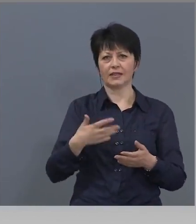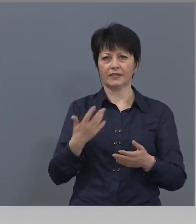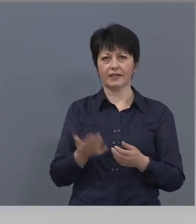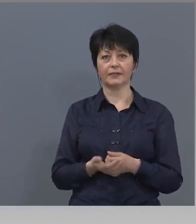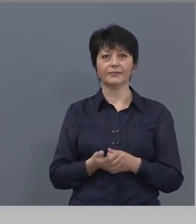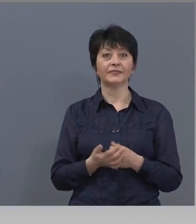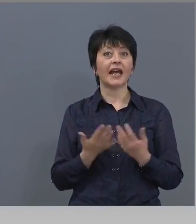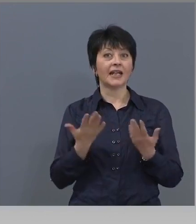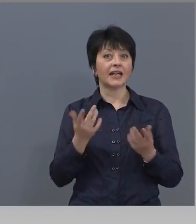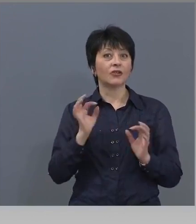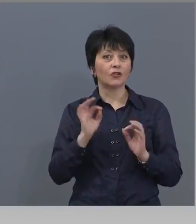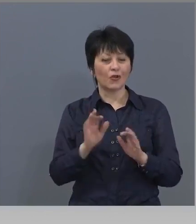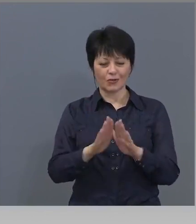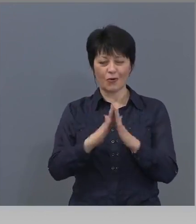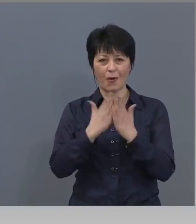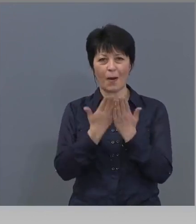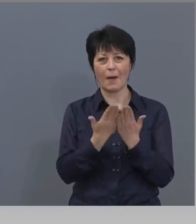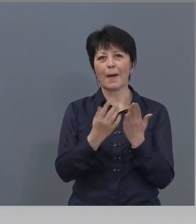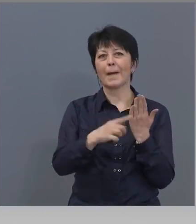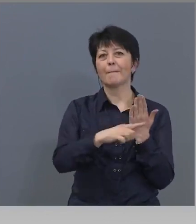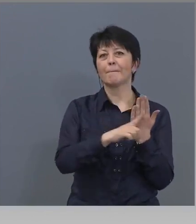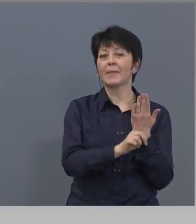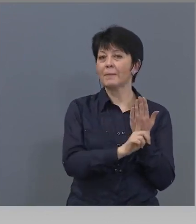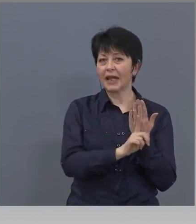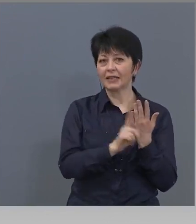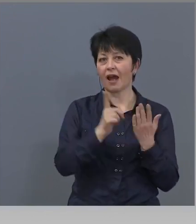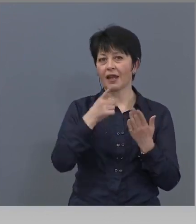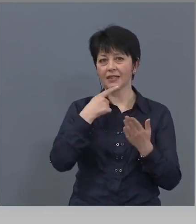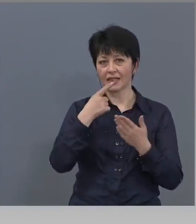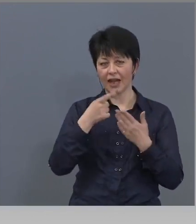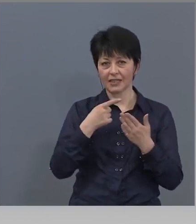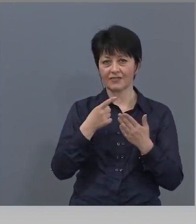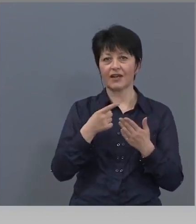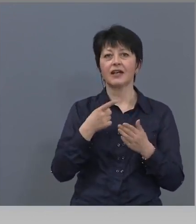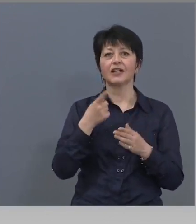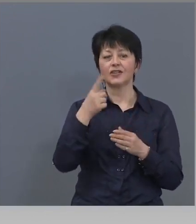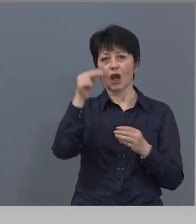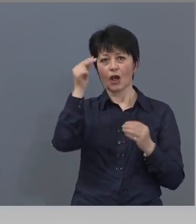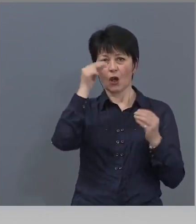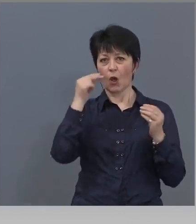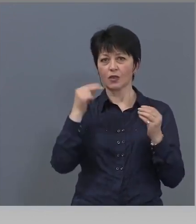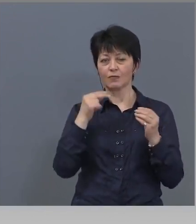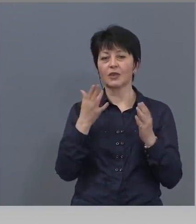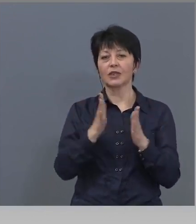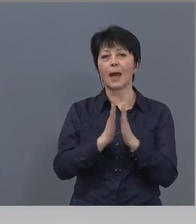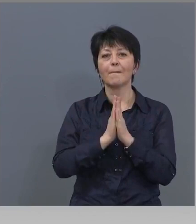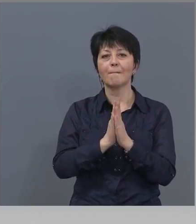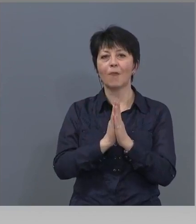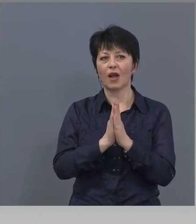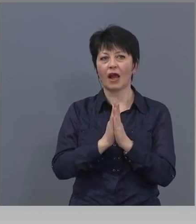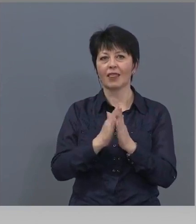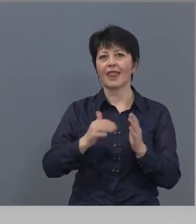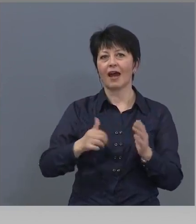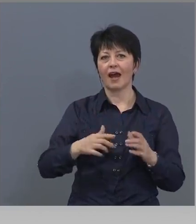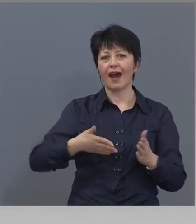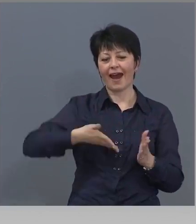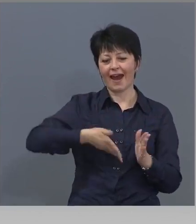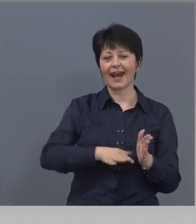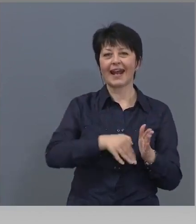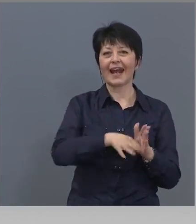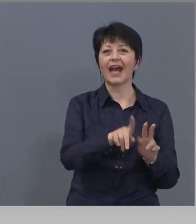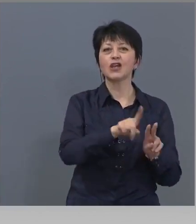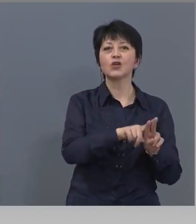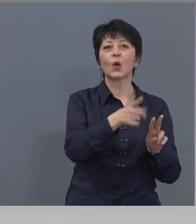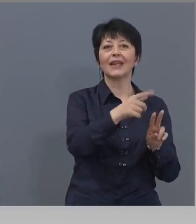Библията ни разказва, че Господ се е молил в пустинята, на ръка Йордан. Самият Христос казва, че Той ще се яви при